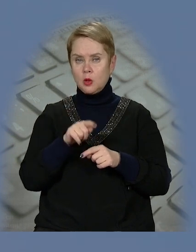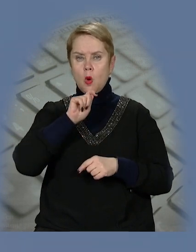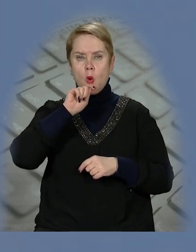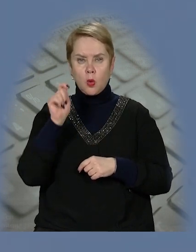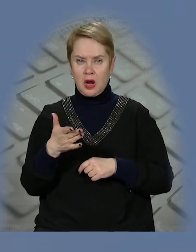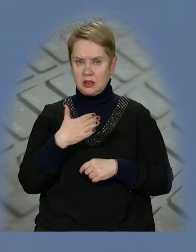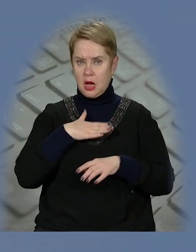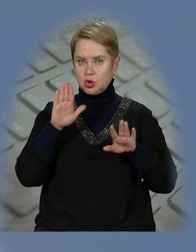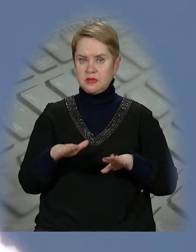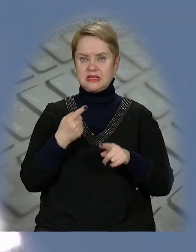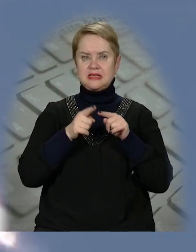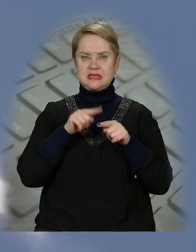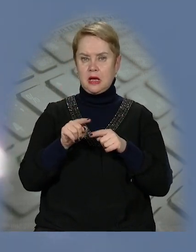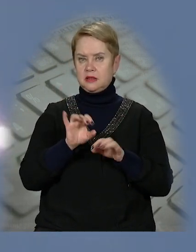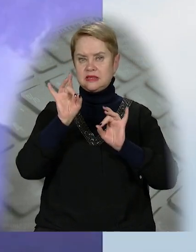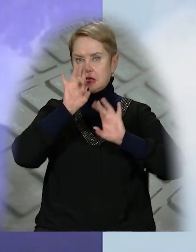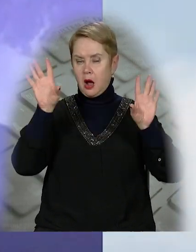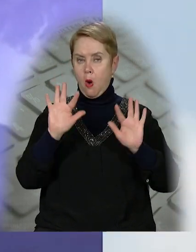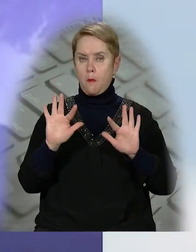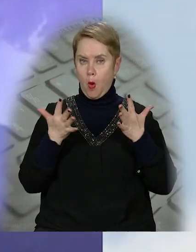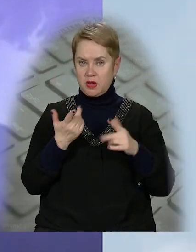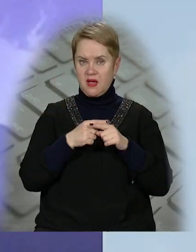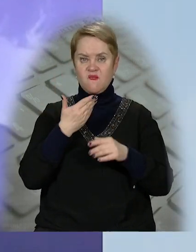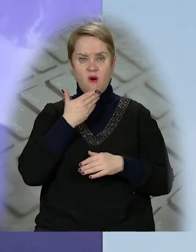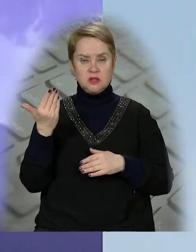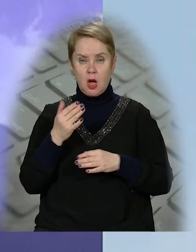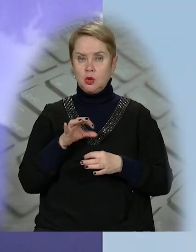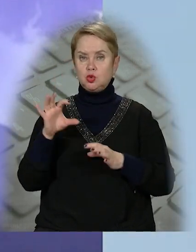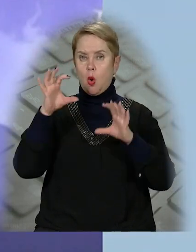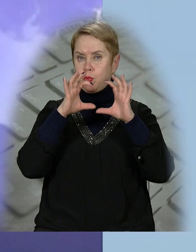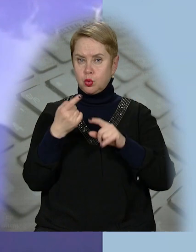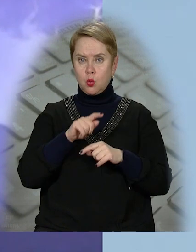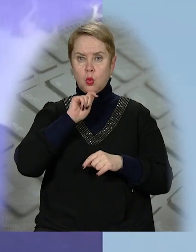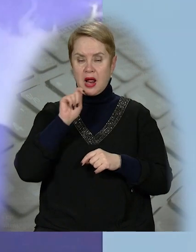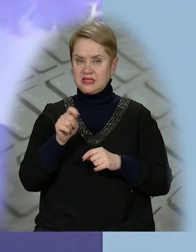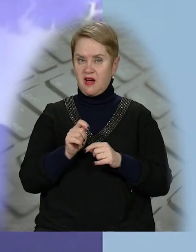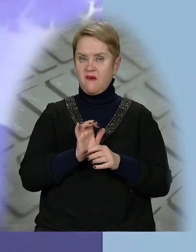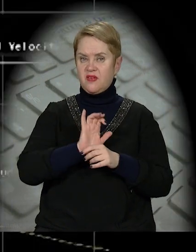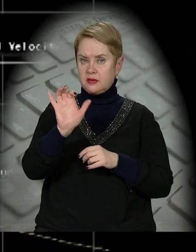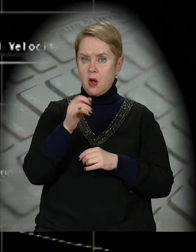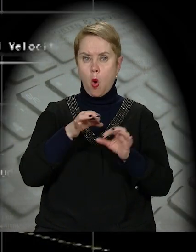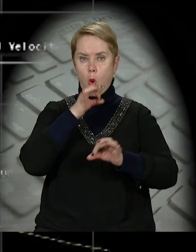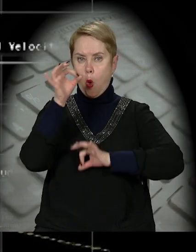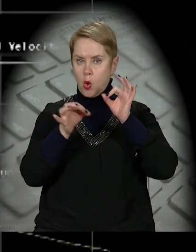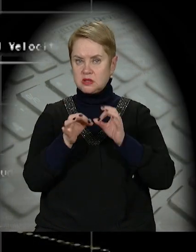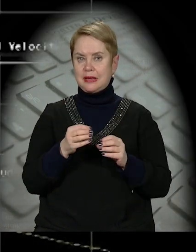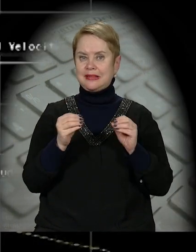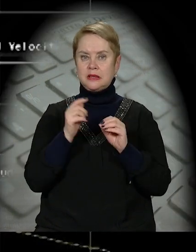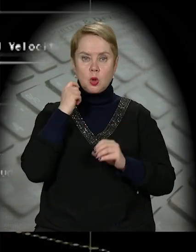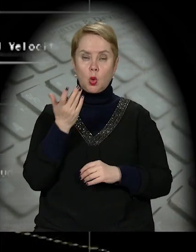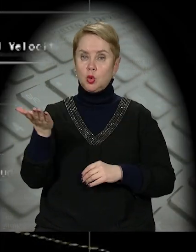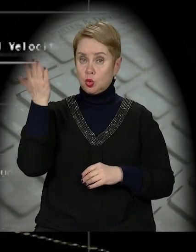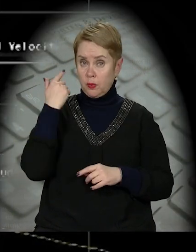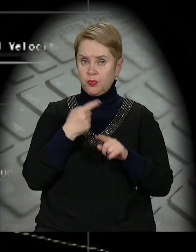Для України і нашого міста, зокрема, це знакова подія. Адже востаннє супутник українського виробництва виводили в космос 10